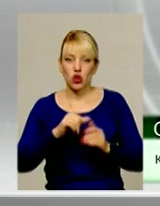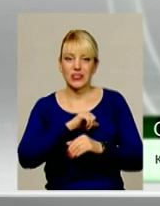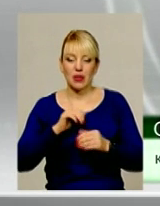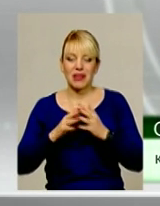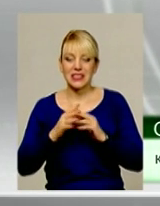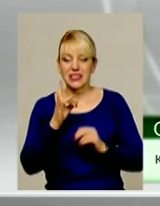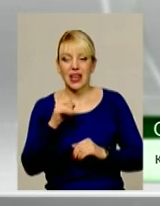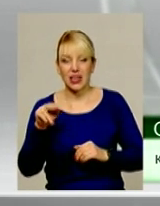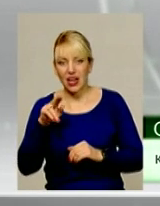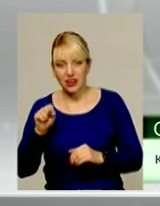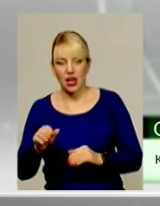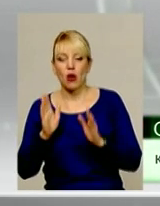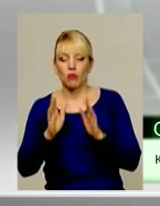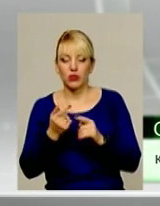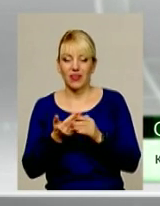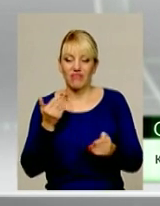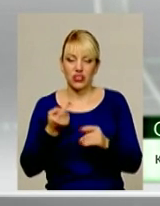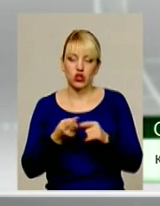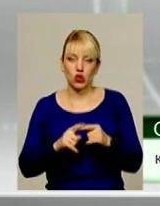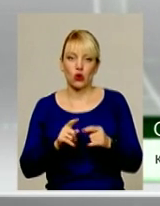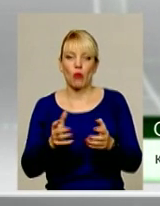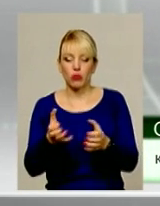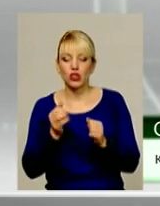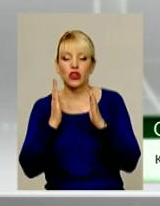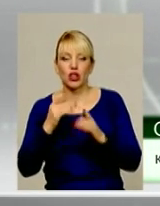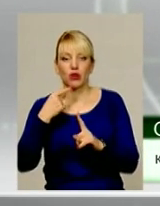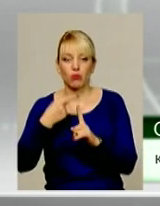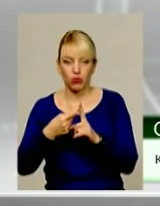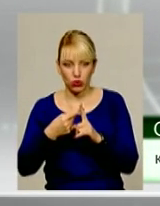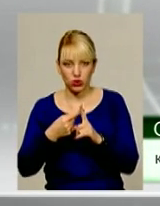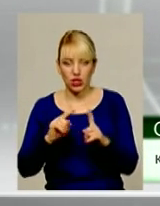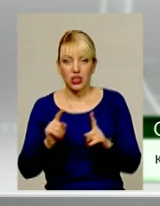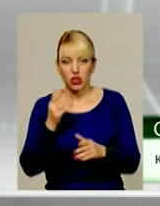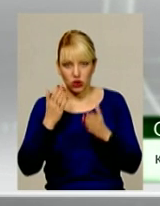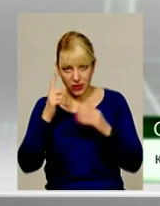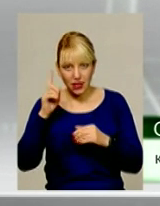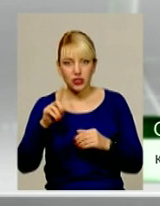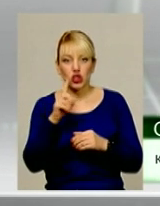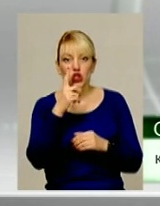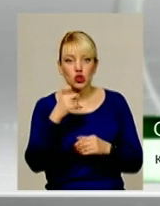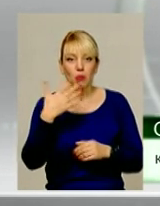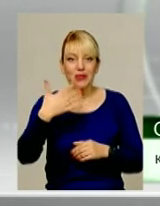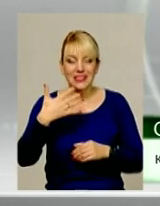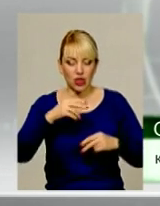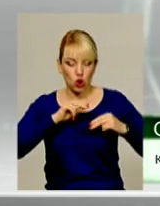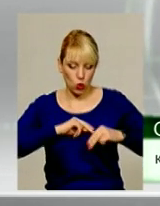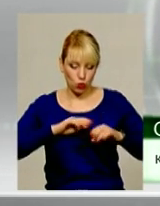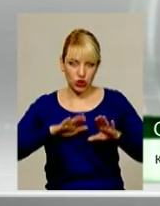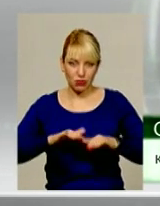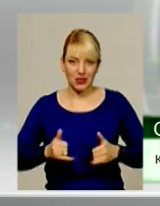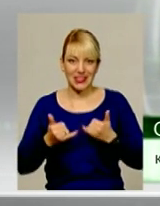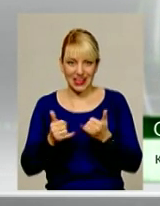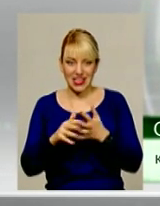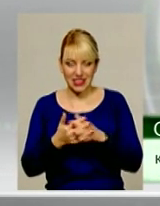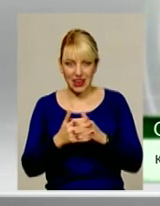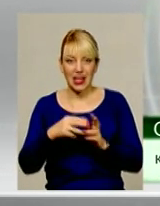-Грінівецька, від цього буде тільки получати один плюс. Якщо ви розумієте, що таке 150 робочих міць для села, тільки для села, з них 30 для